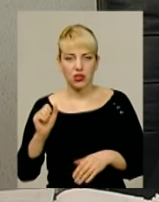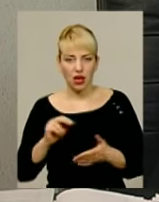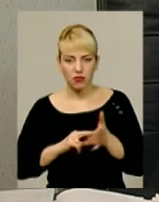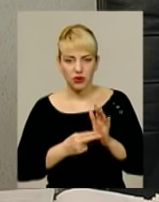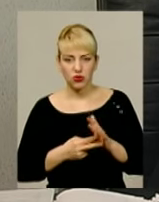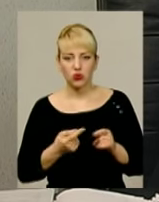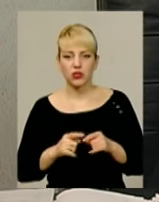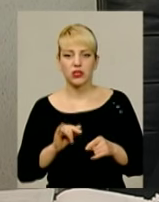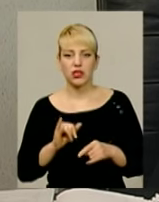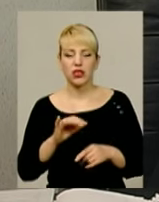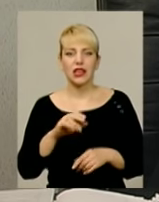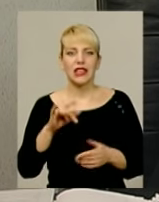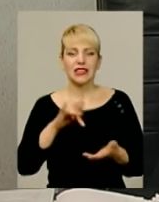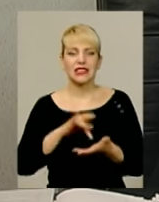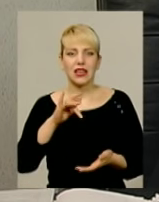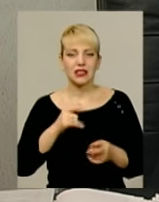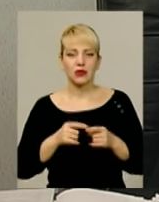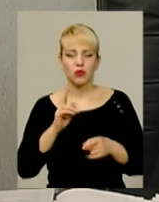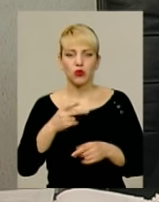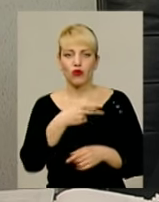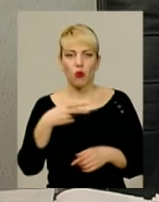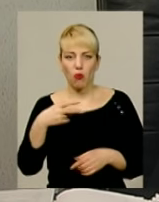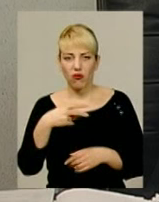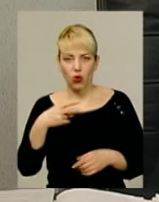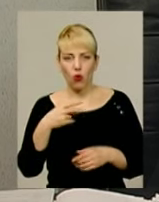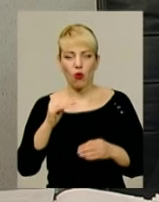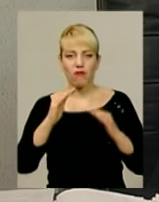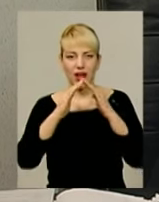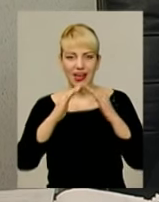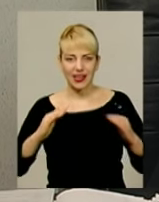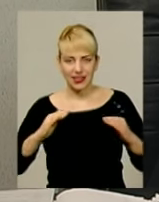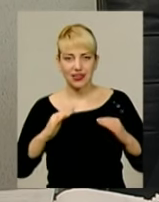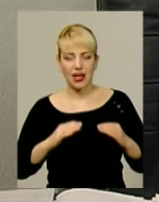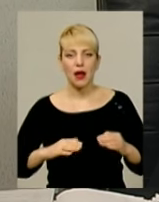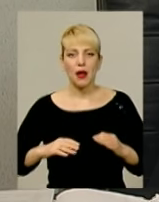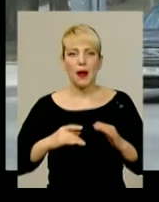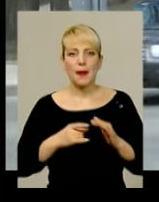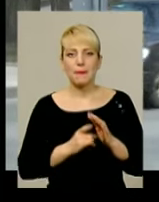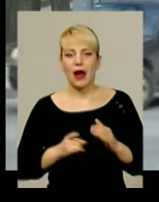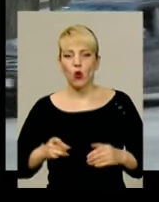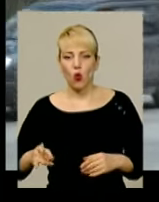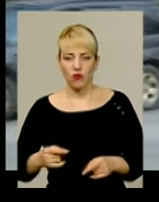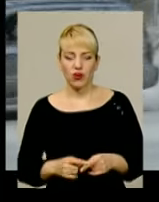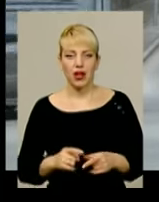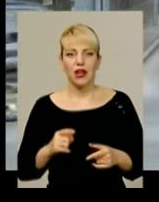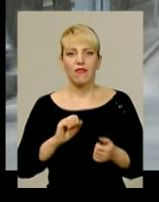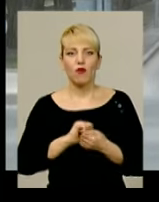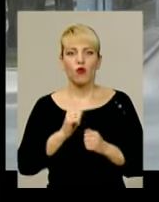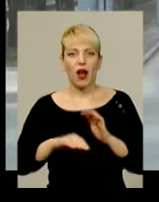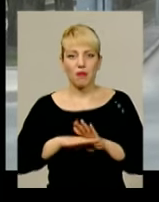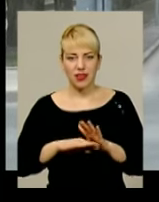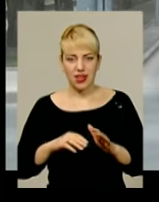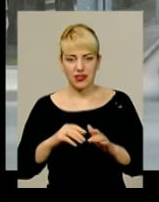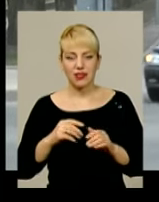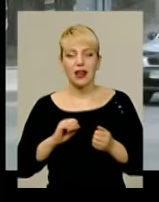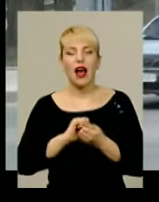облаштувати двоповерхову криту парковку на вулиці Кам'янецькій. Та от чи стане місця на всіх